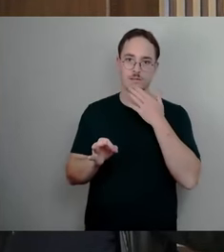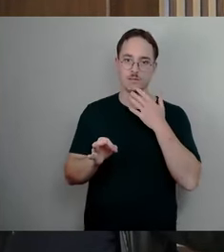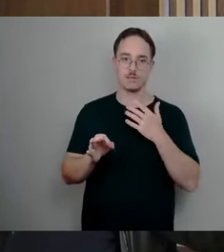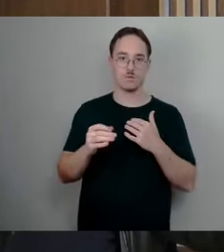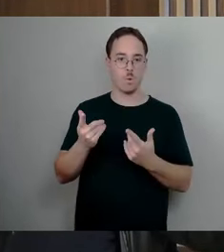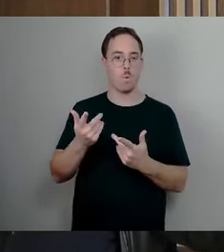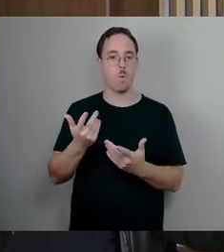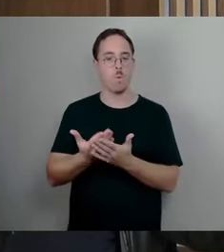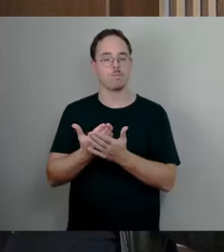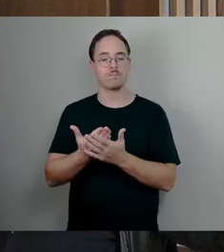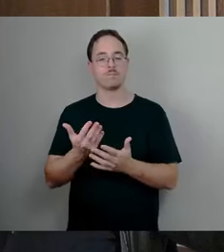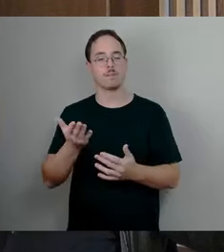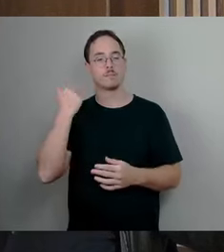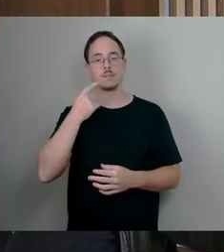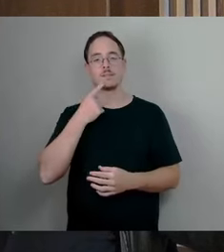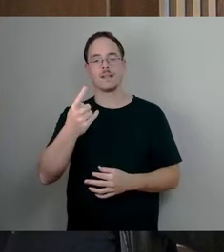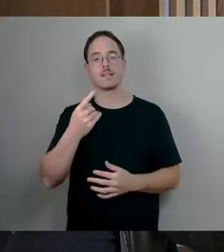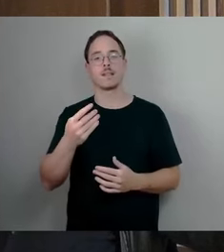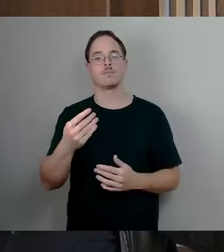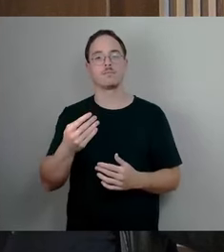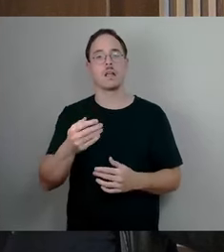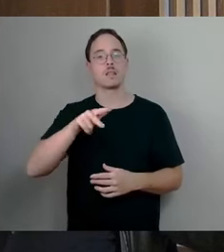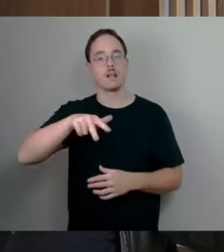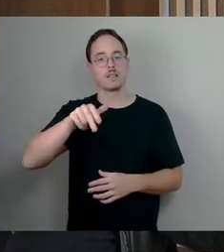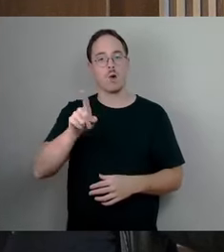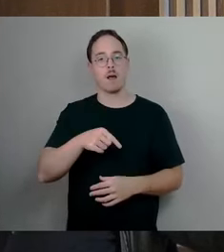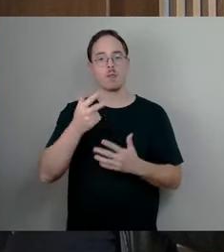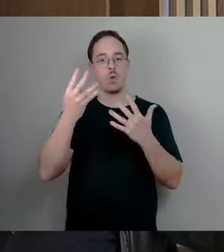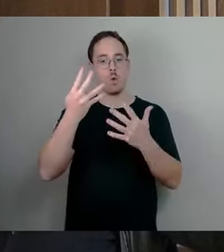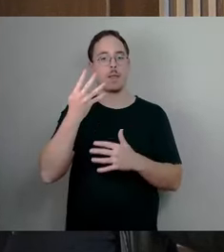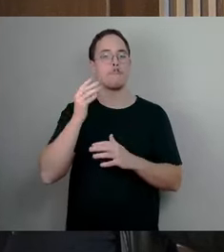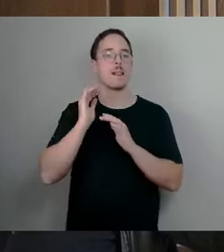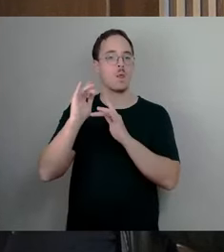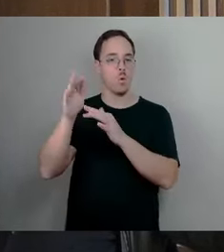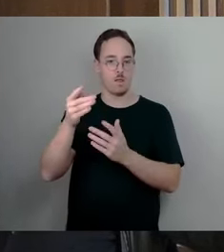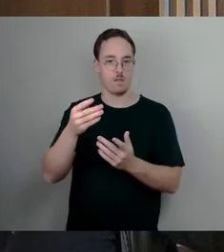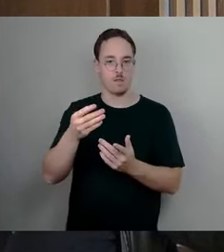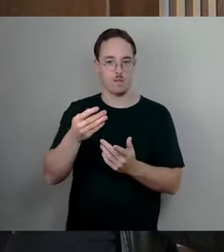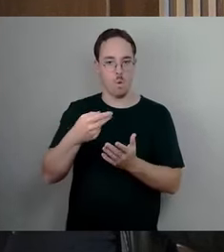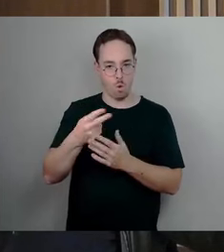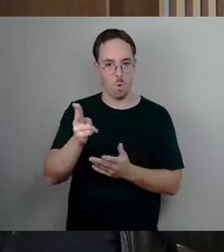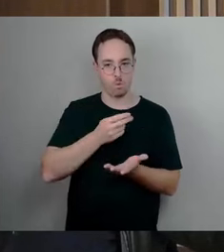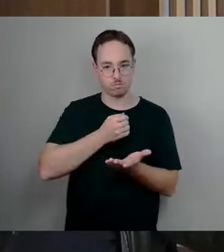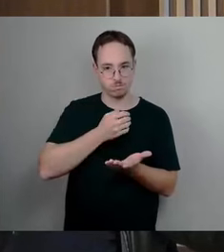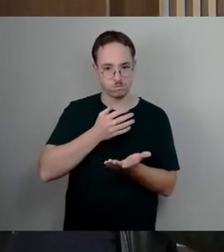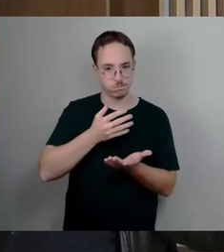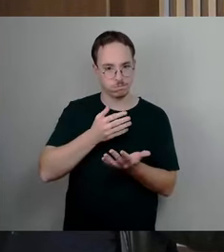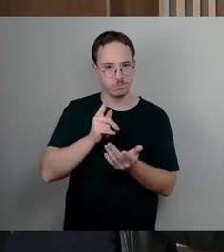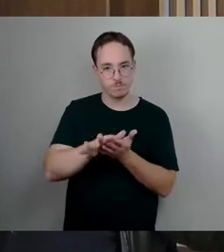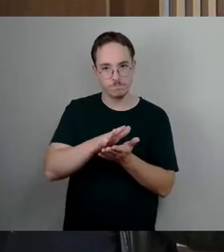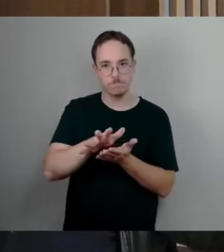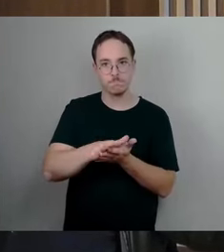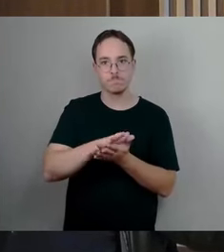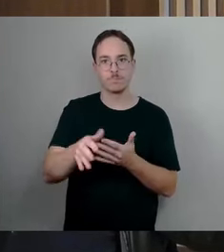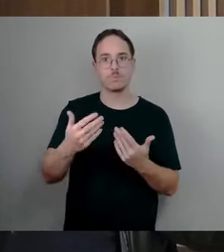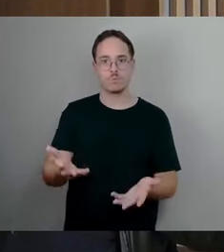Millionen in den Jahren 25 bis 25 und 26, wenn man diese Personalverbesserung, die der Stadtrat beschlossen hat, umsetzen würde. Daraufhin hatte ich